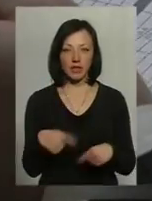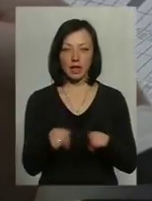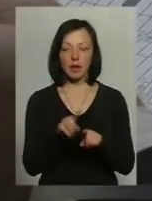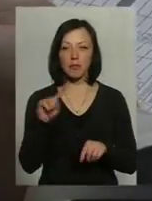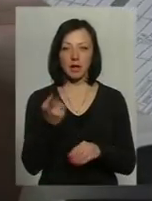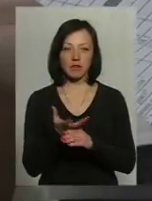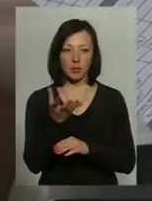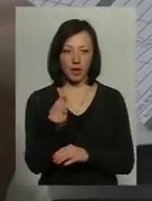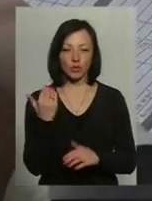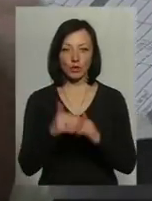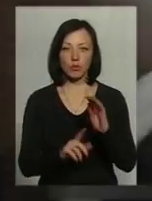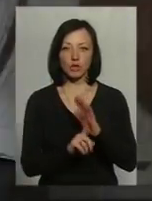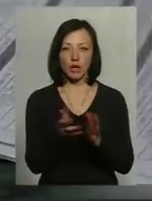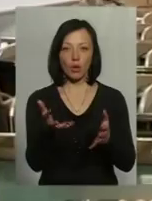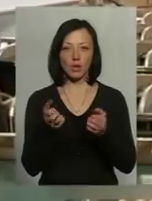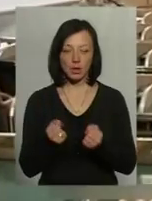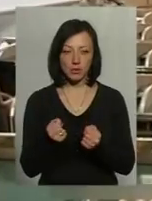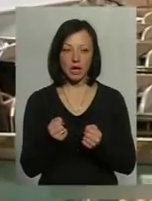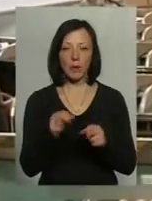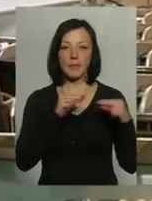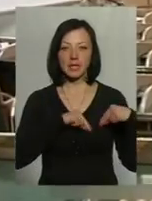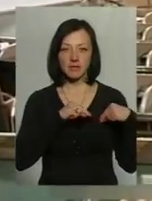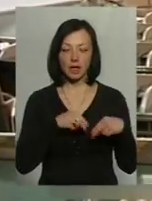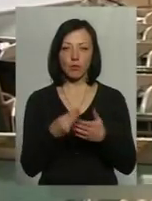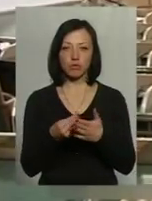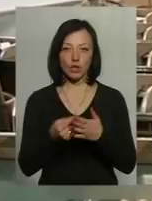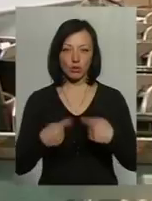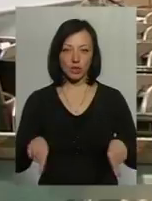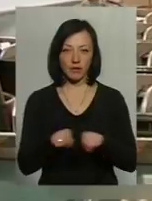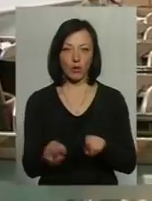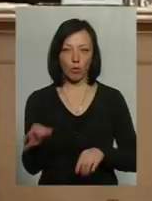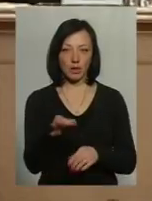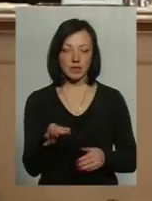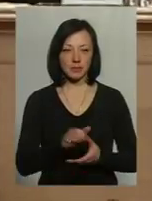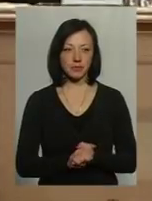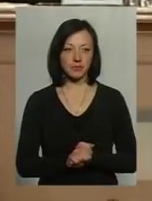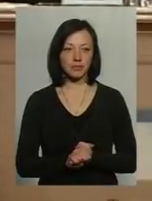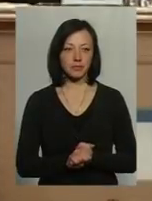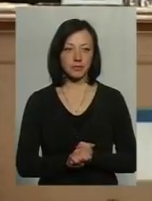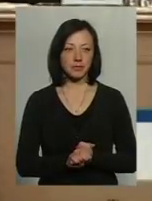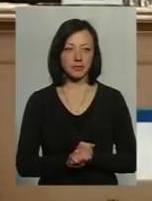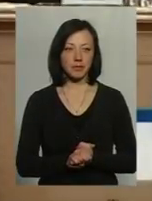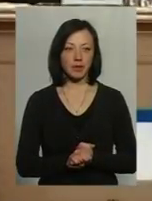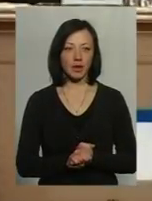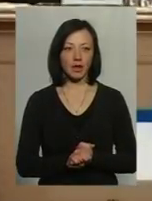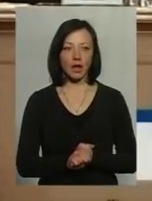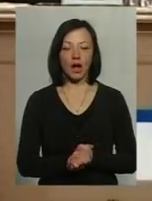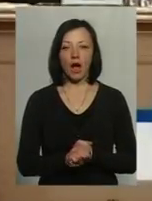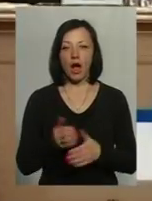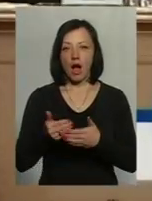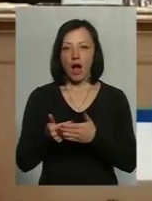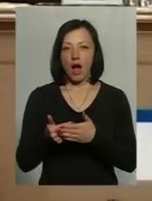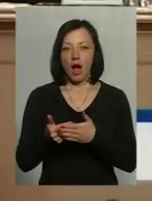перші виплати вже почали отримувати, зокрема, працівники бюджетної сфери області. Аванс ми виплатили, виконали